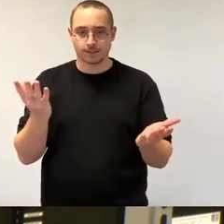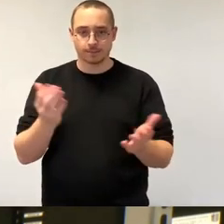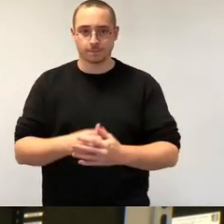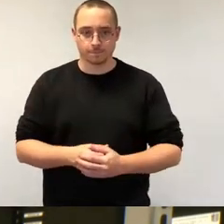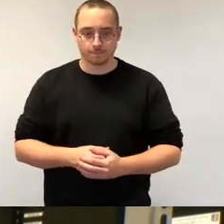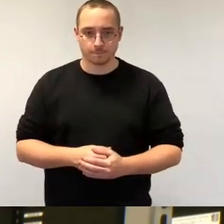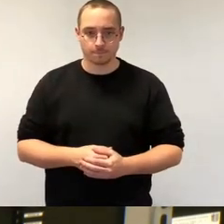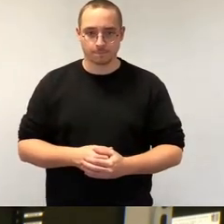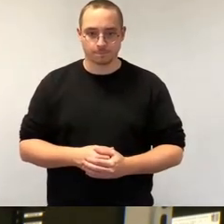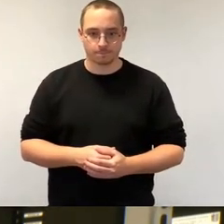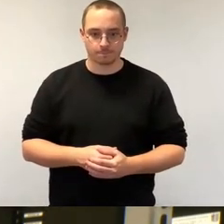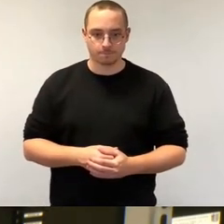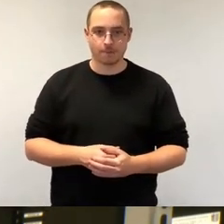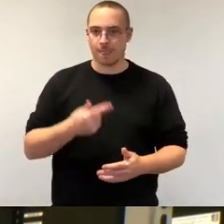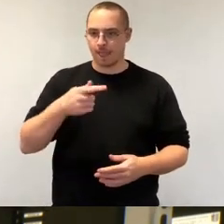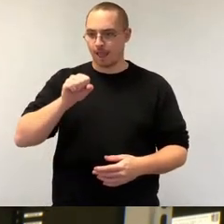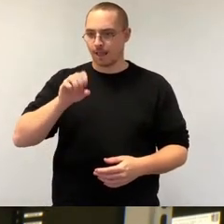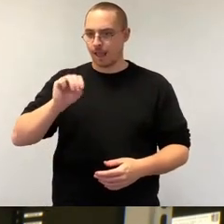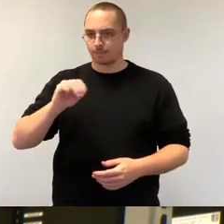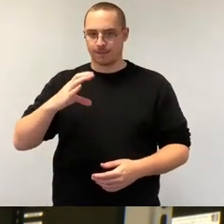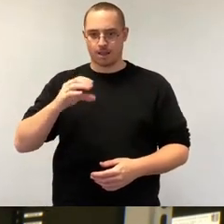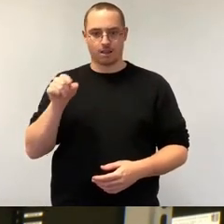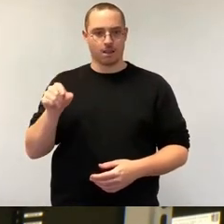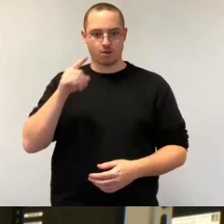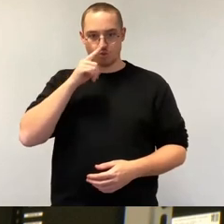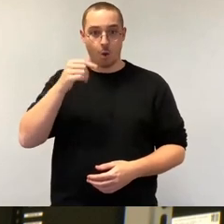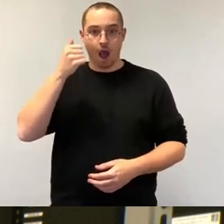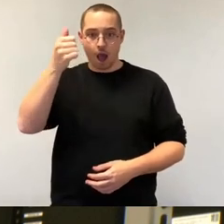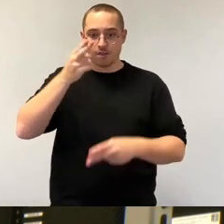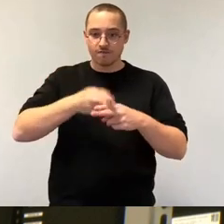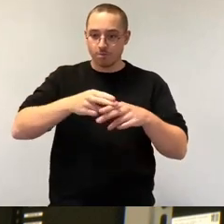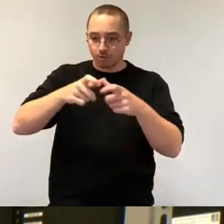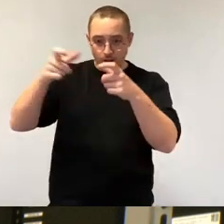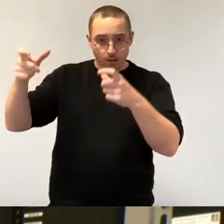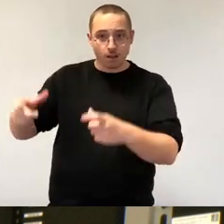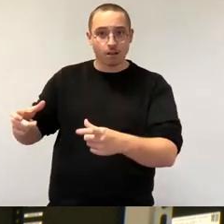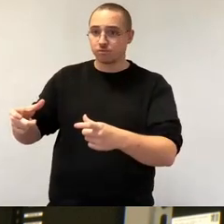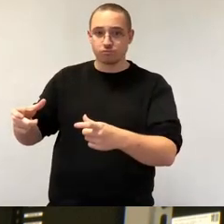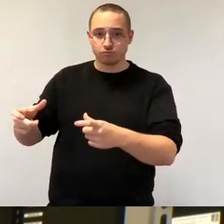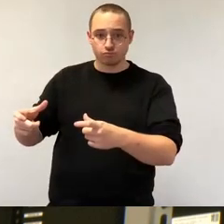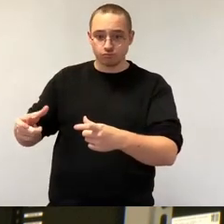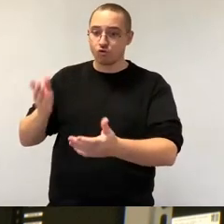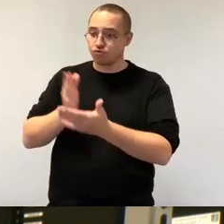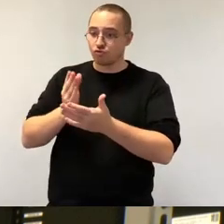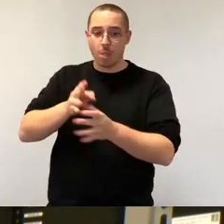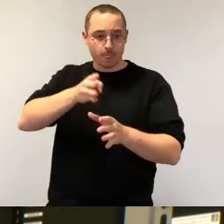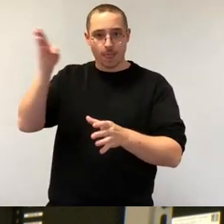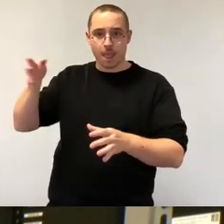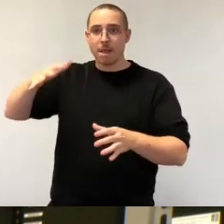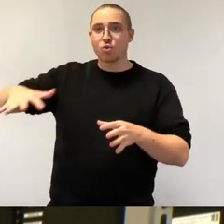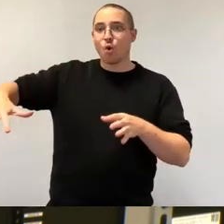nicht nur den Platz für eine Fabrik hat, sondern bereits das Grundstück daneben gesichert ist. Wir sehen